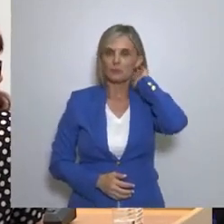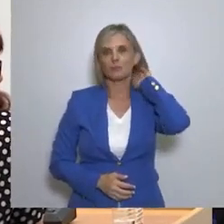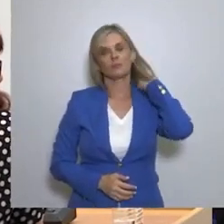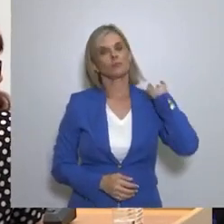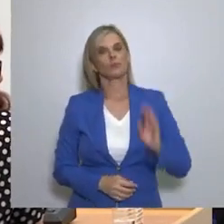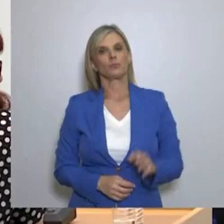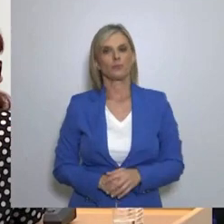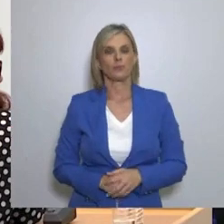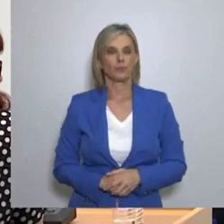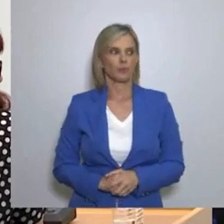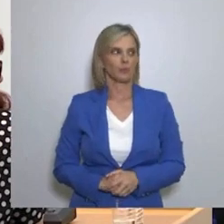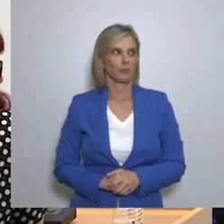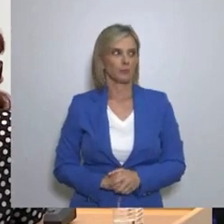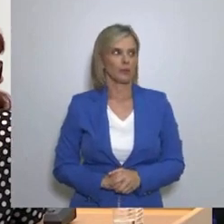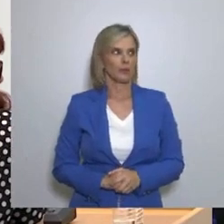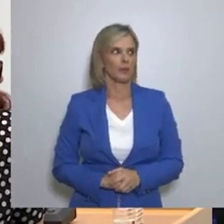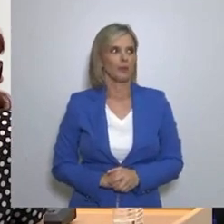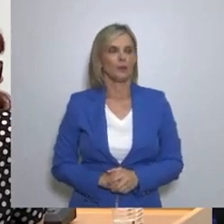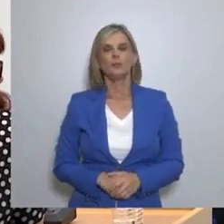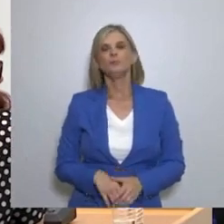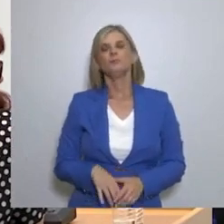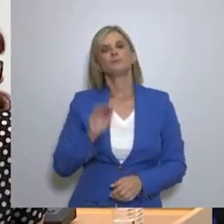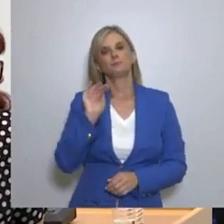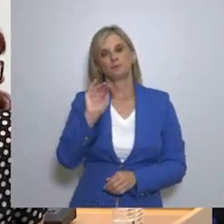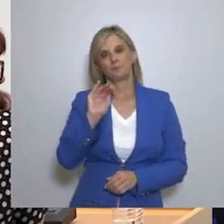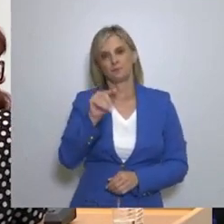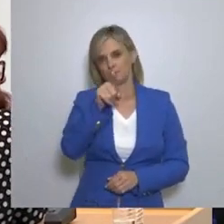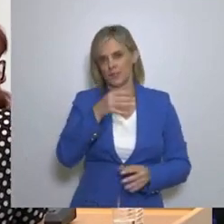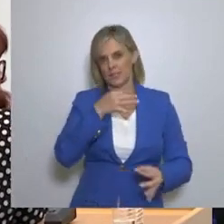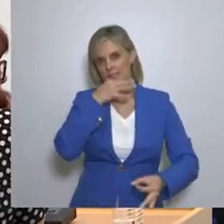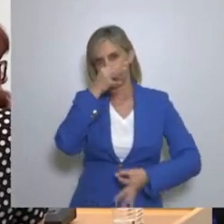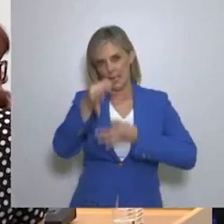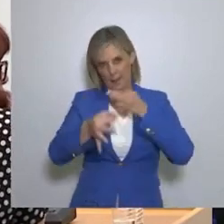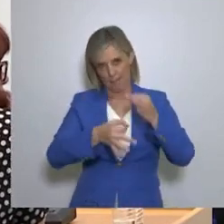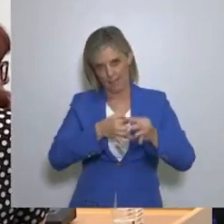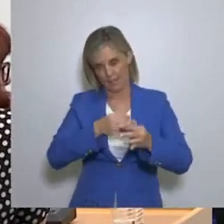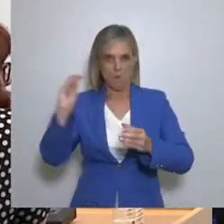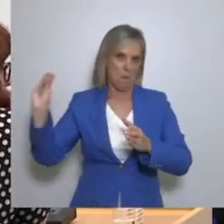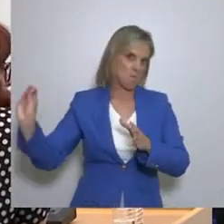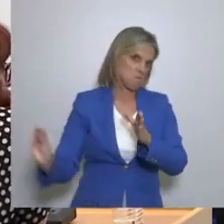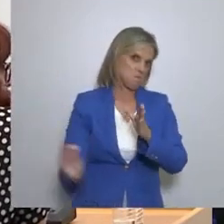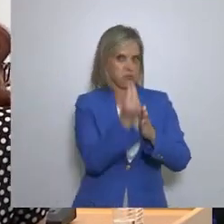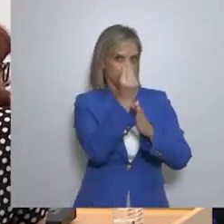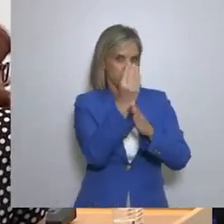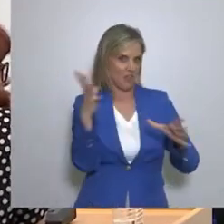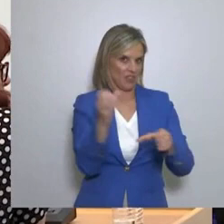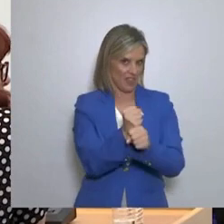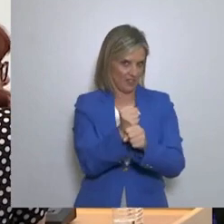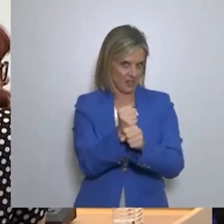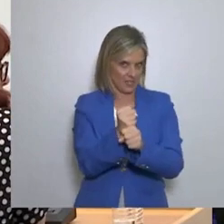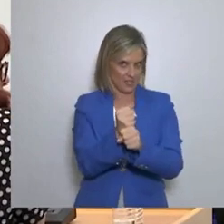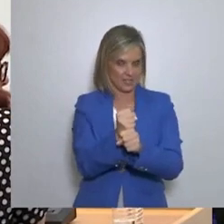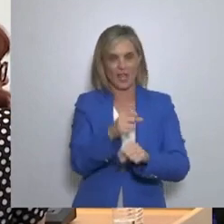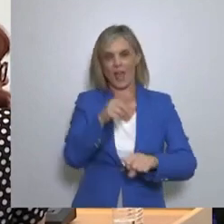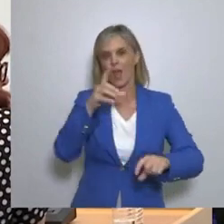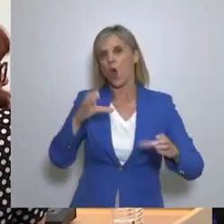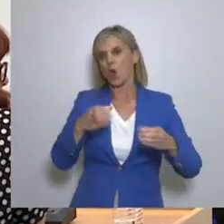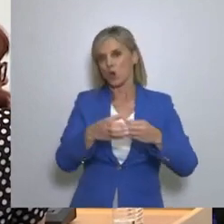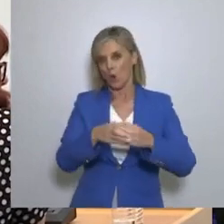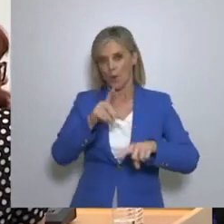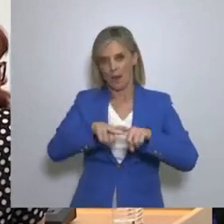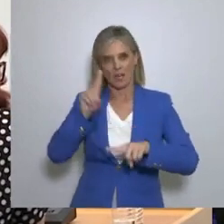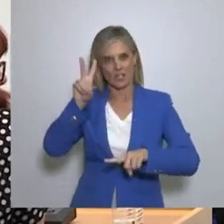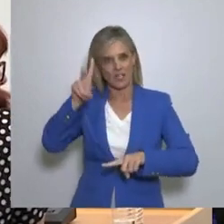Αναφέρεται επίσης Ότι Με κυβέρνηση Ελλήνων συνέλευσης Η υγεία θα είναι δωρεάν Με